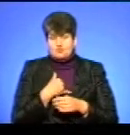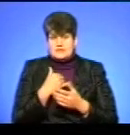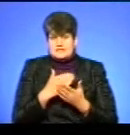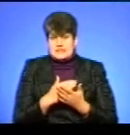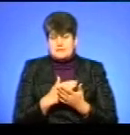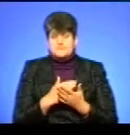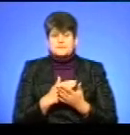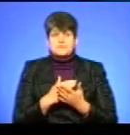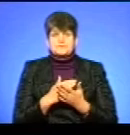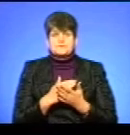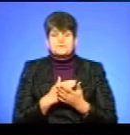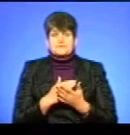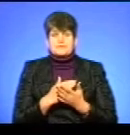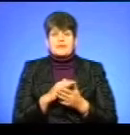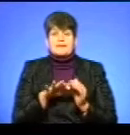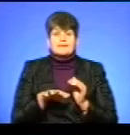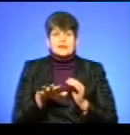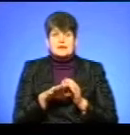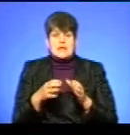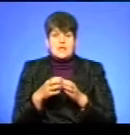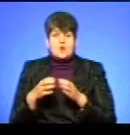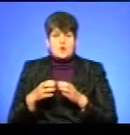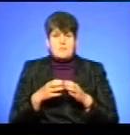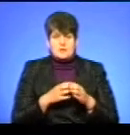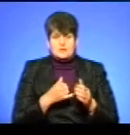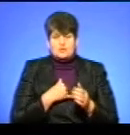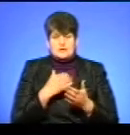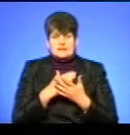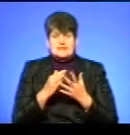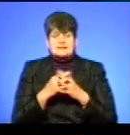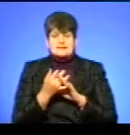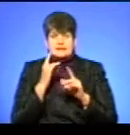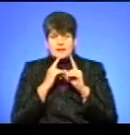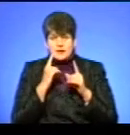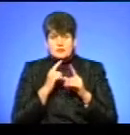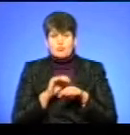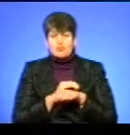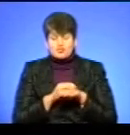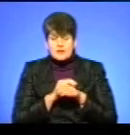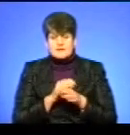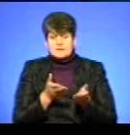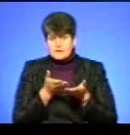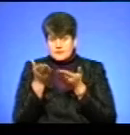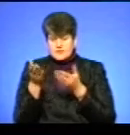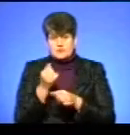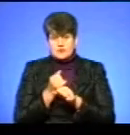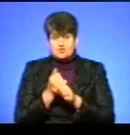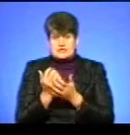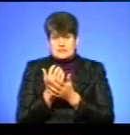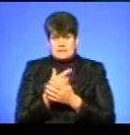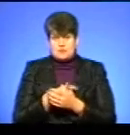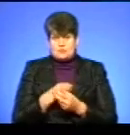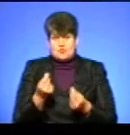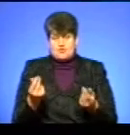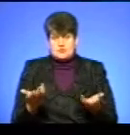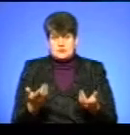територіальні громади, у нас є сільради. Будь ласка, ідіть, працюйте, заробляйте собі кошти.